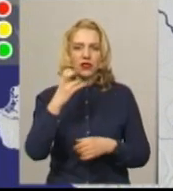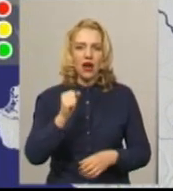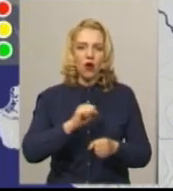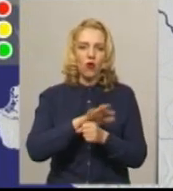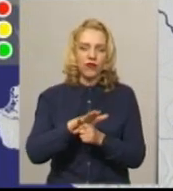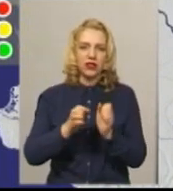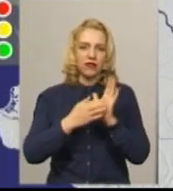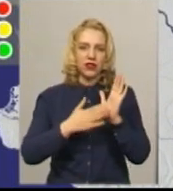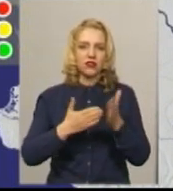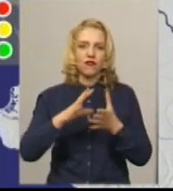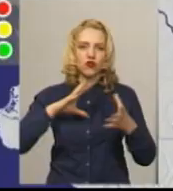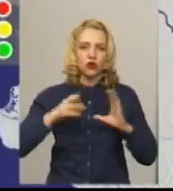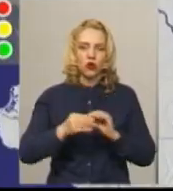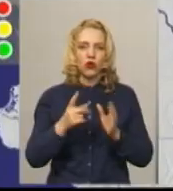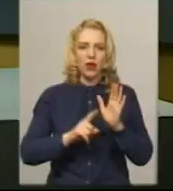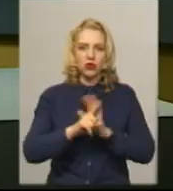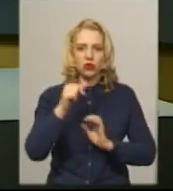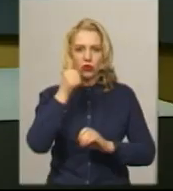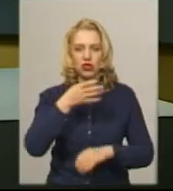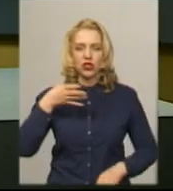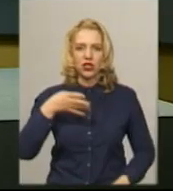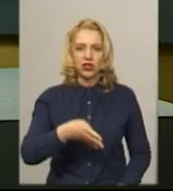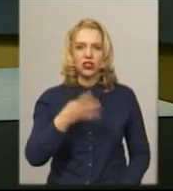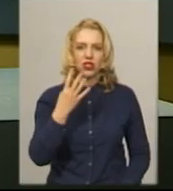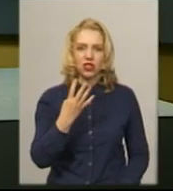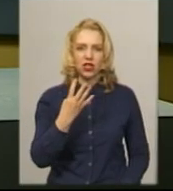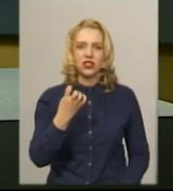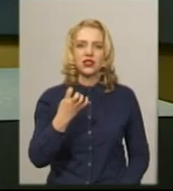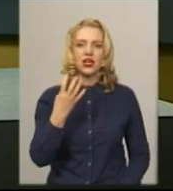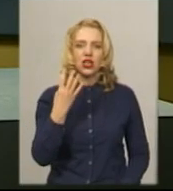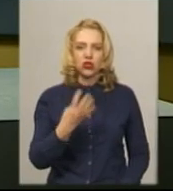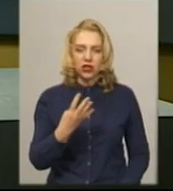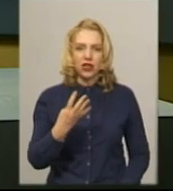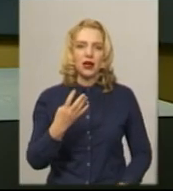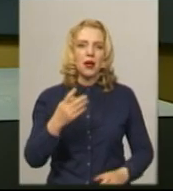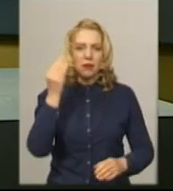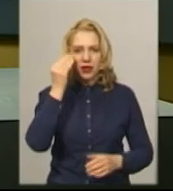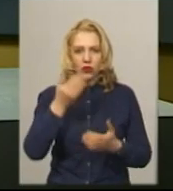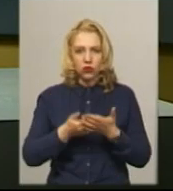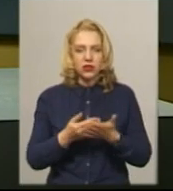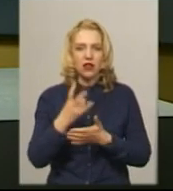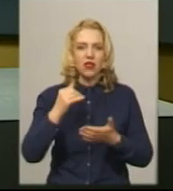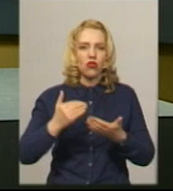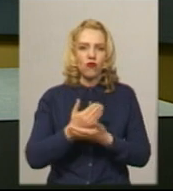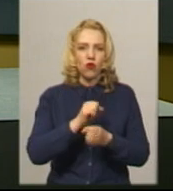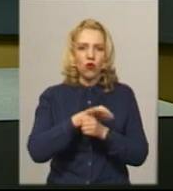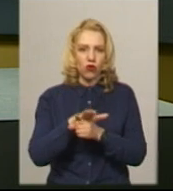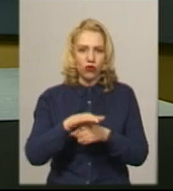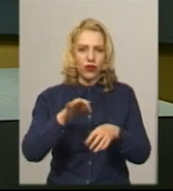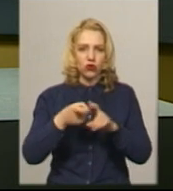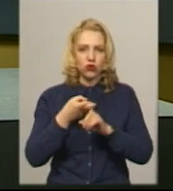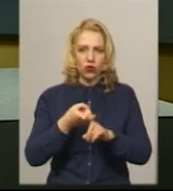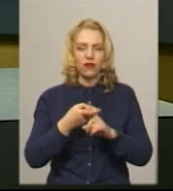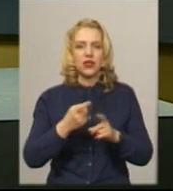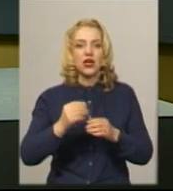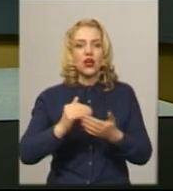Всього з початку року надійшло 4404 підозри на нову коронавірусну інфекцію. Нагадаю, про нові випадки